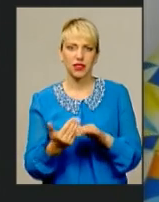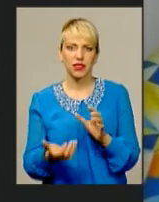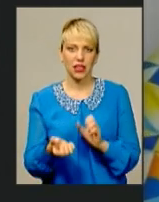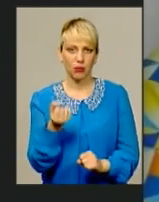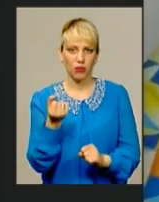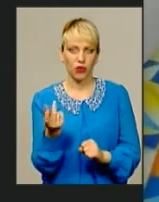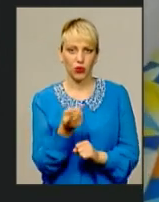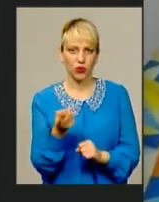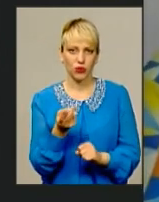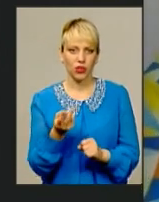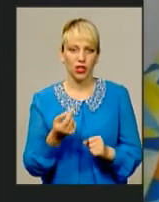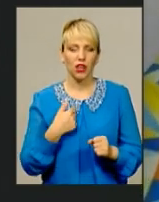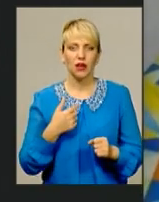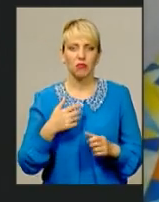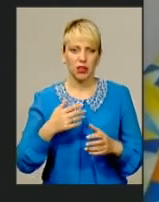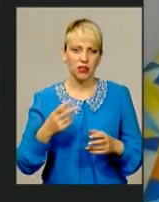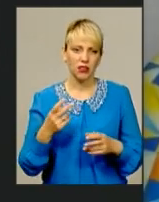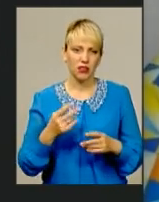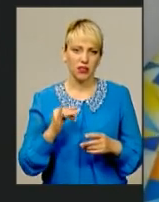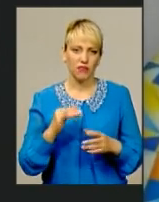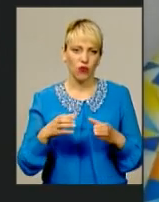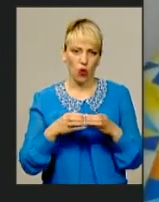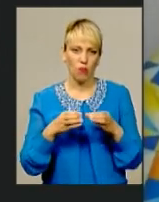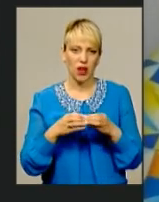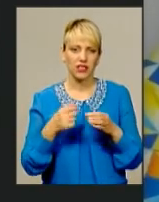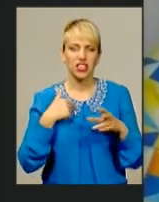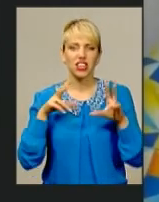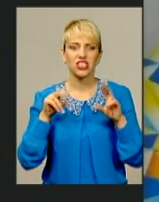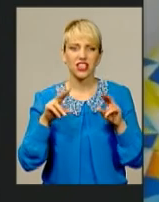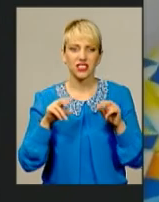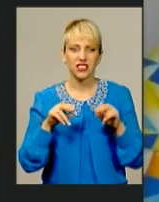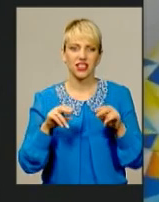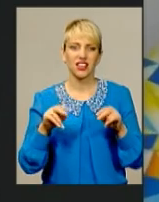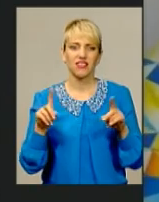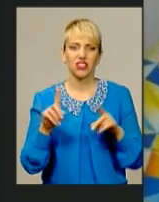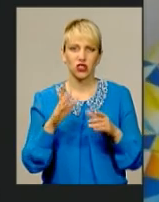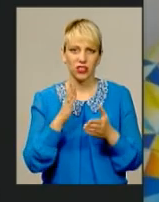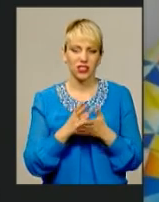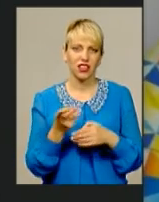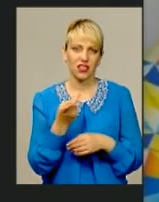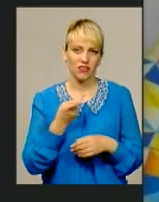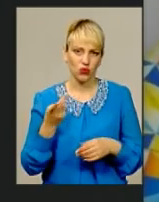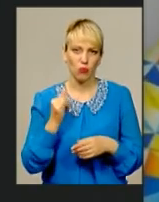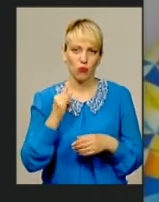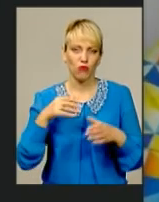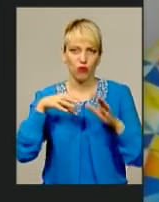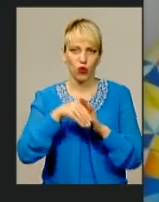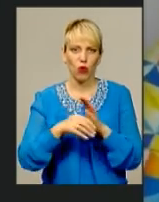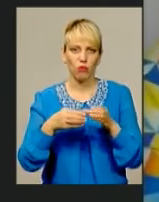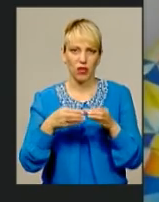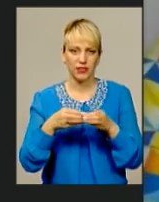Ми дуже давно з нею в команді. Я дуже щаслива щодо нею в команді разом. Але вона,